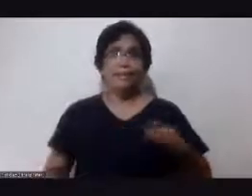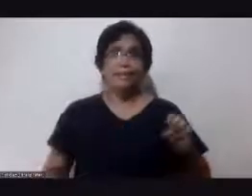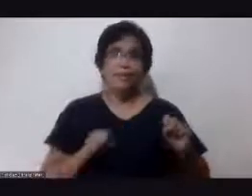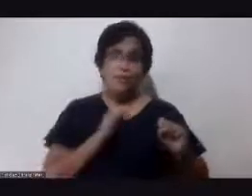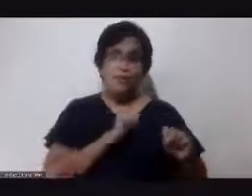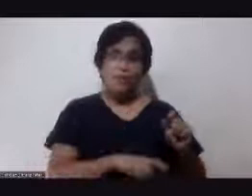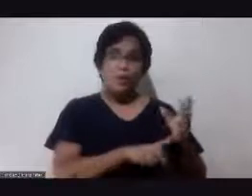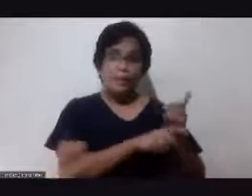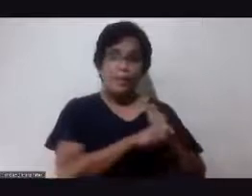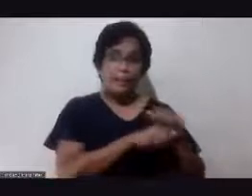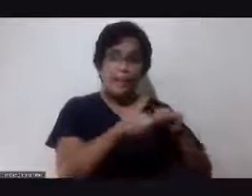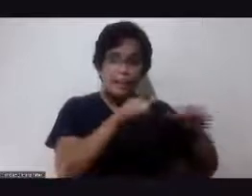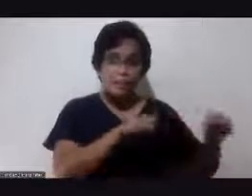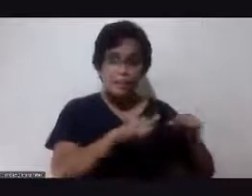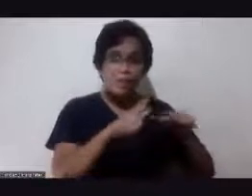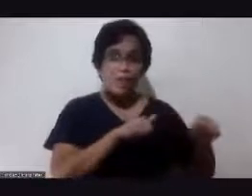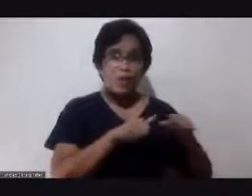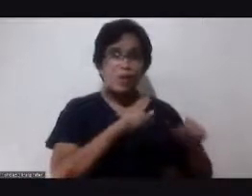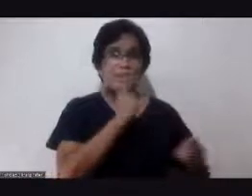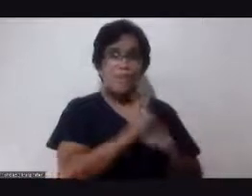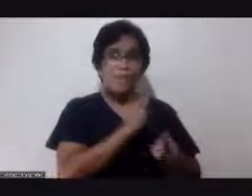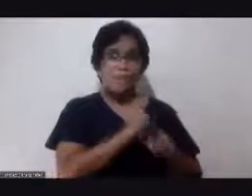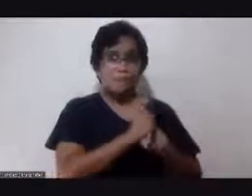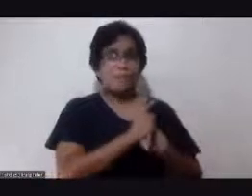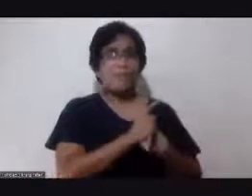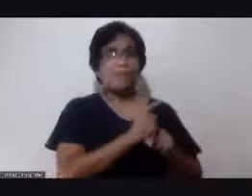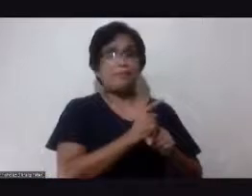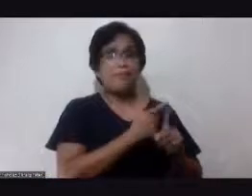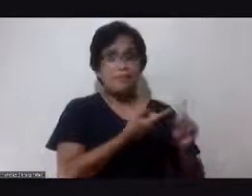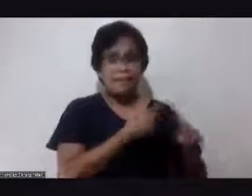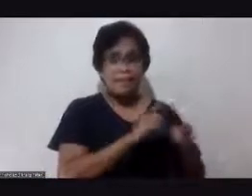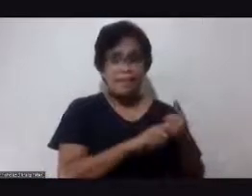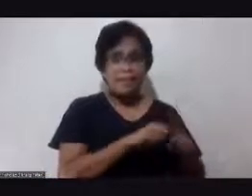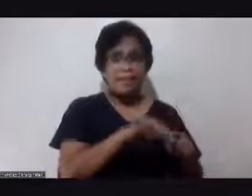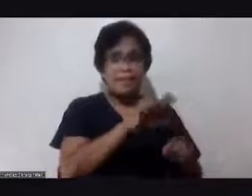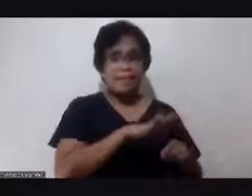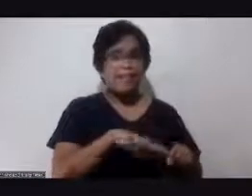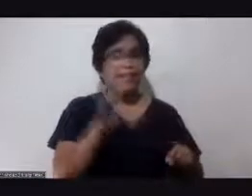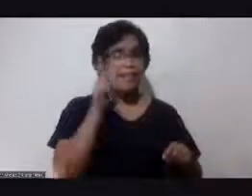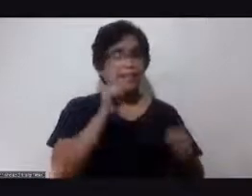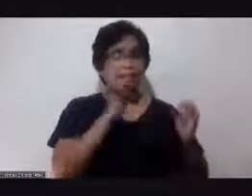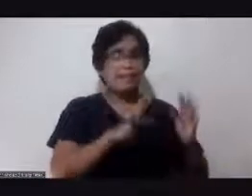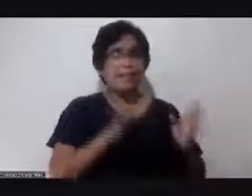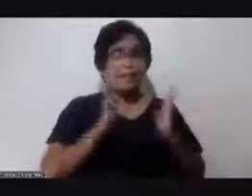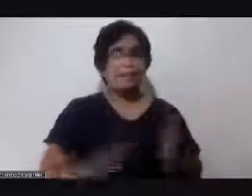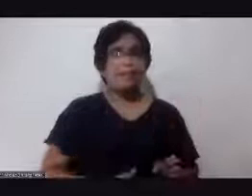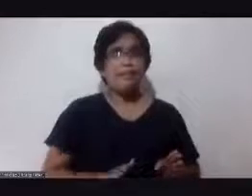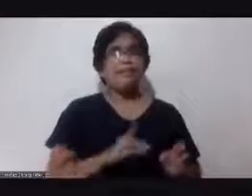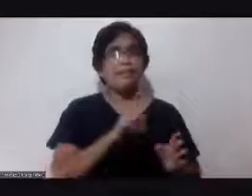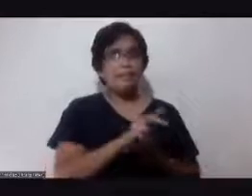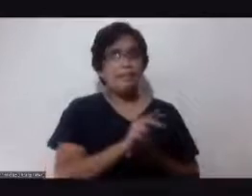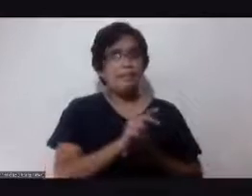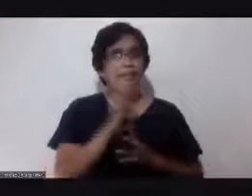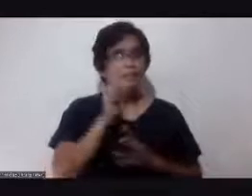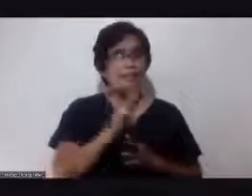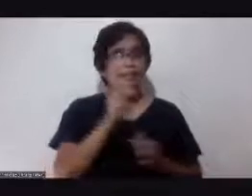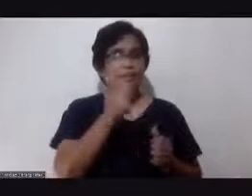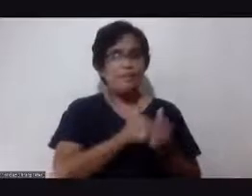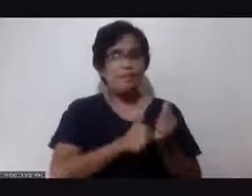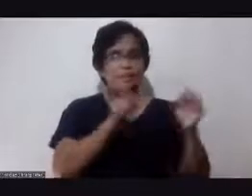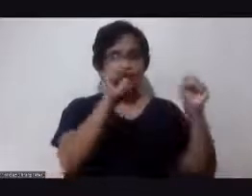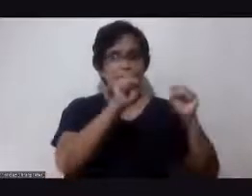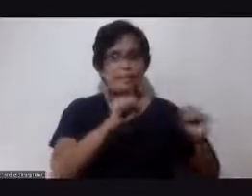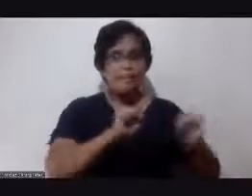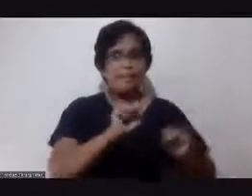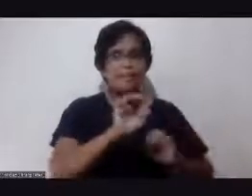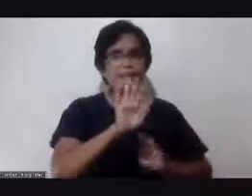action po, mga kapatid. Take action, mga kapanalig at ating mga tagapakinig. Ang body and soul po'y napapakinggan ninyo iting araw po ng Sabado